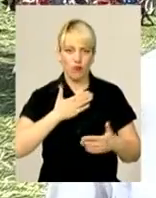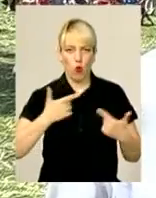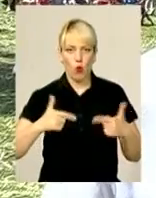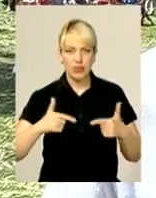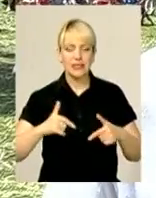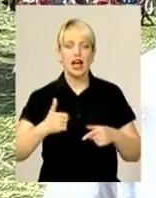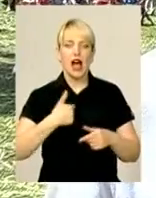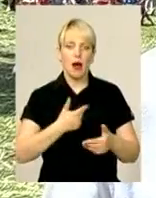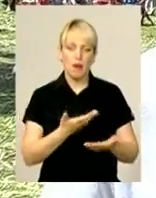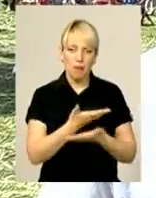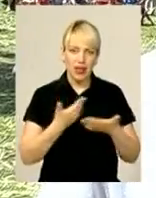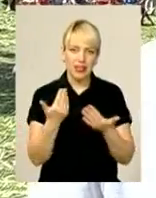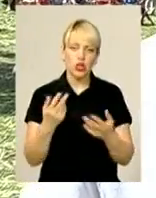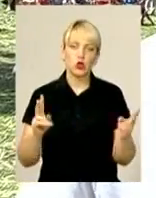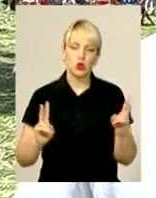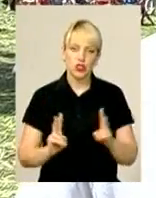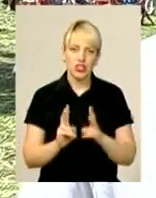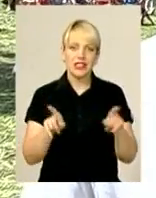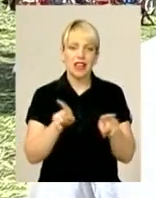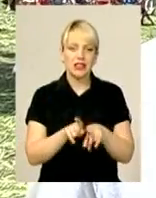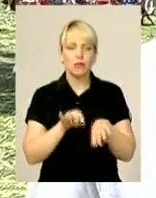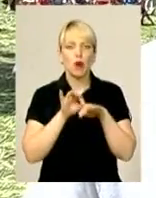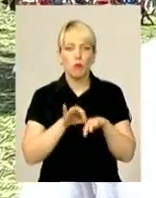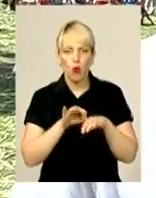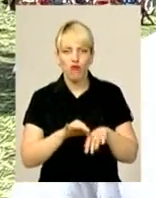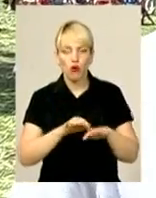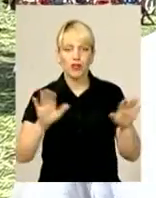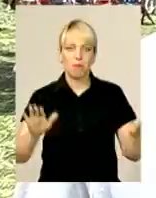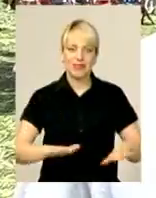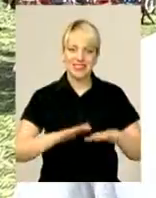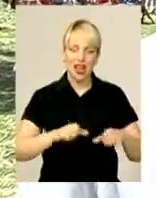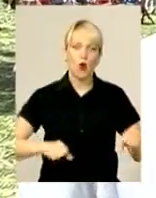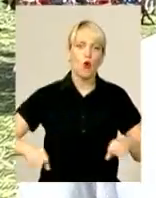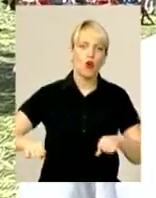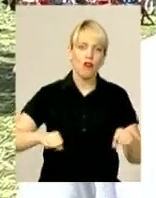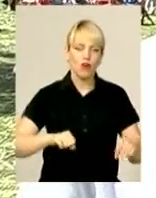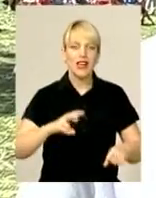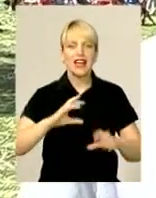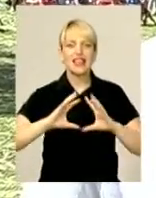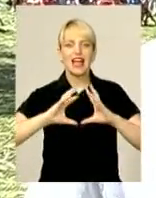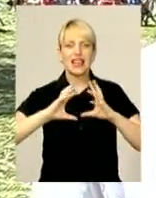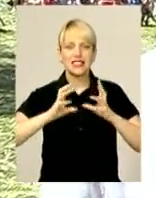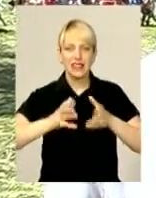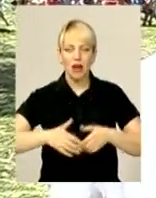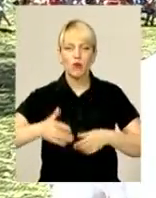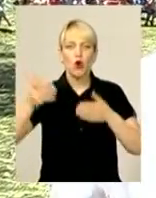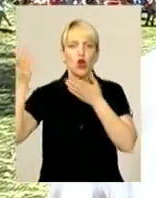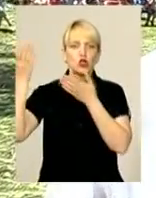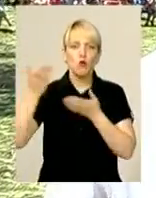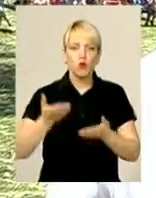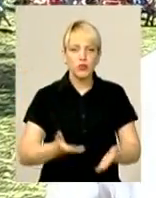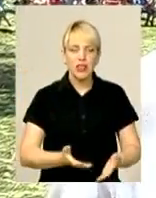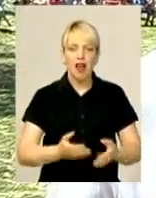хороводами, піснями. І загалом на землю спускався Дух Святий. І саме якраз